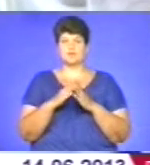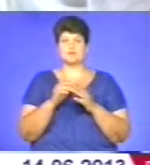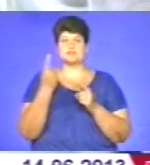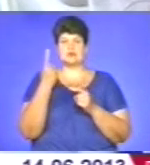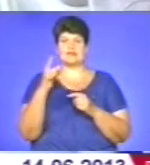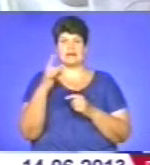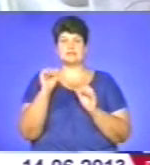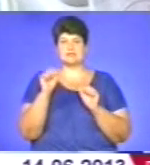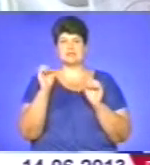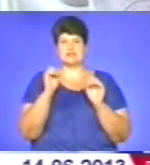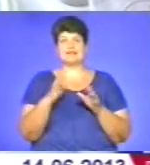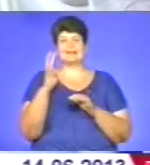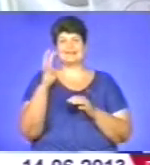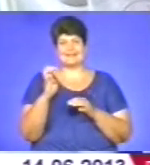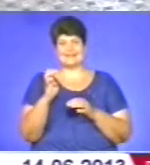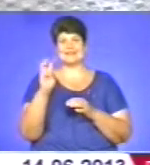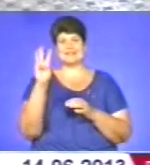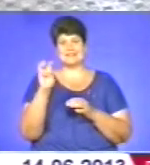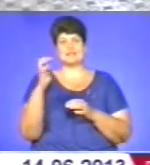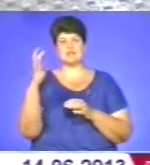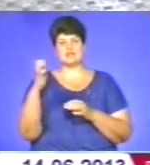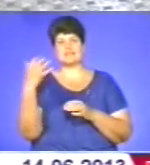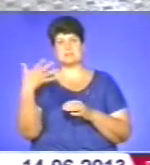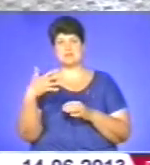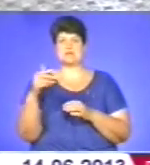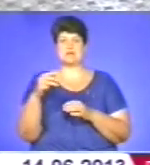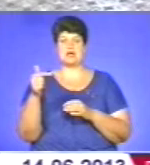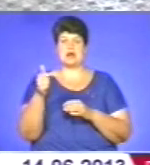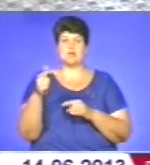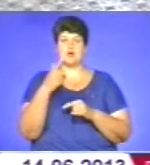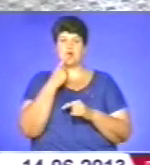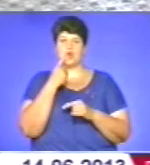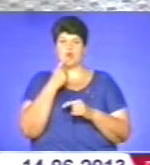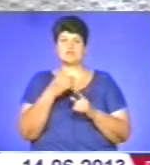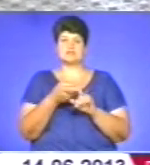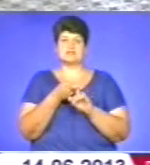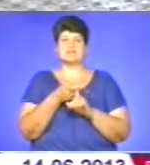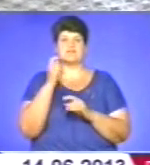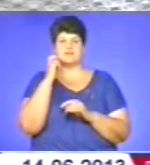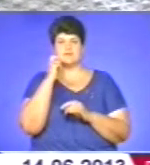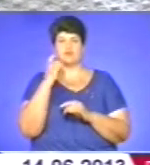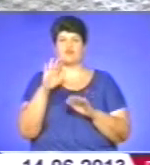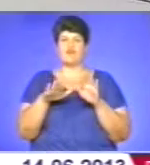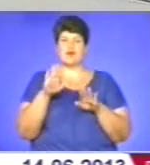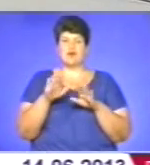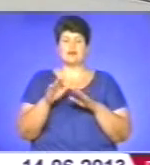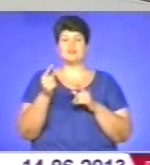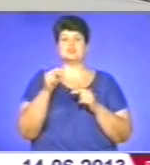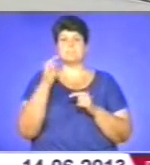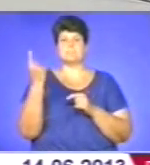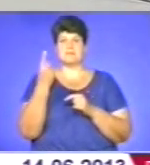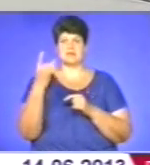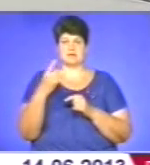300-450 мілілітрів крові, в залежності від віку, ваги і від того, чи вперше. Отримана кров проходить